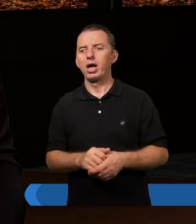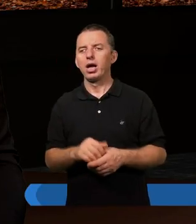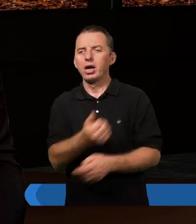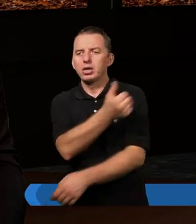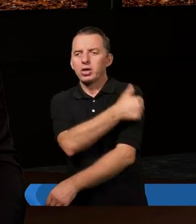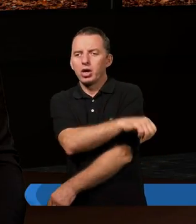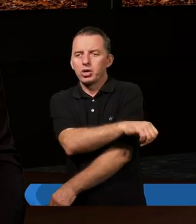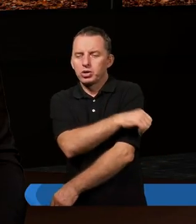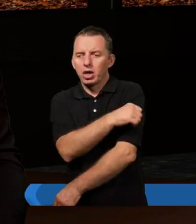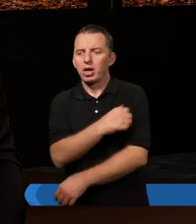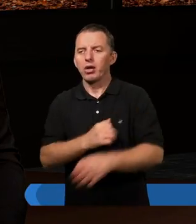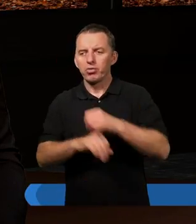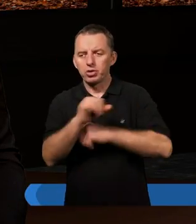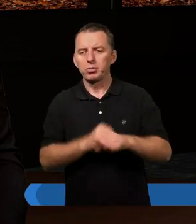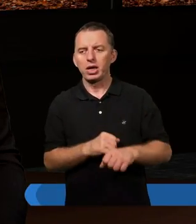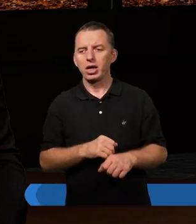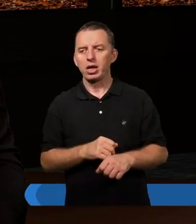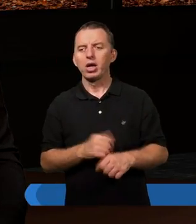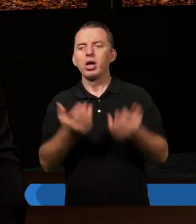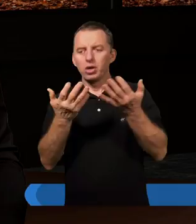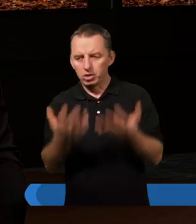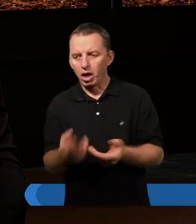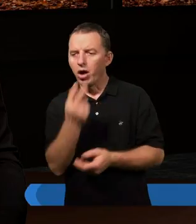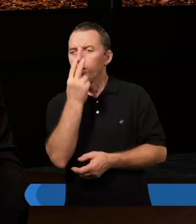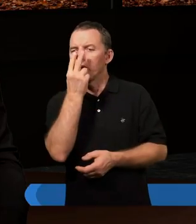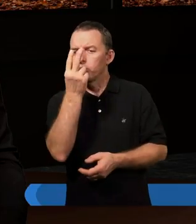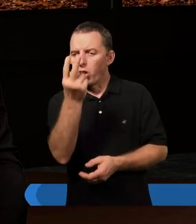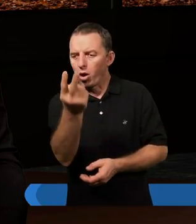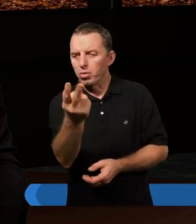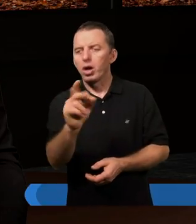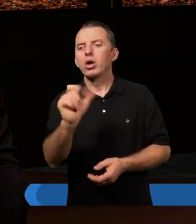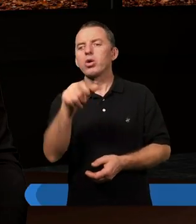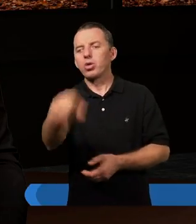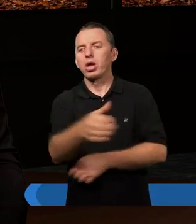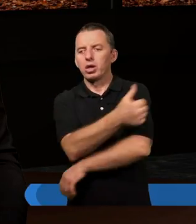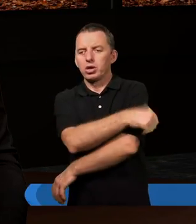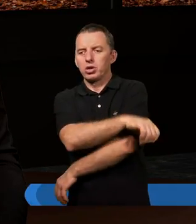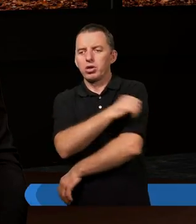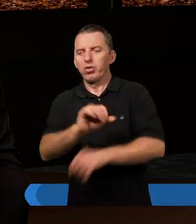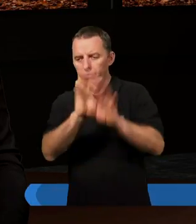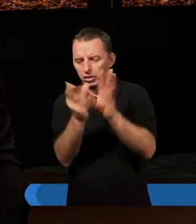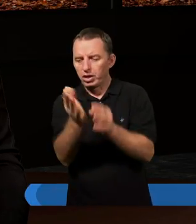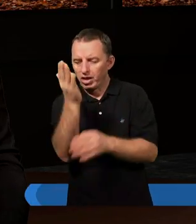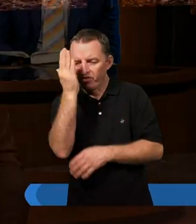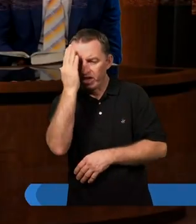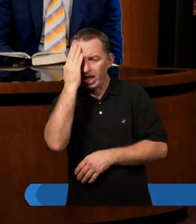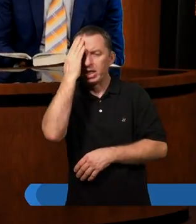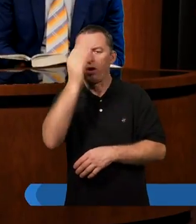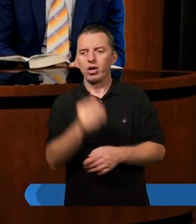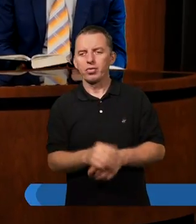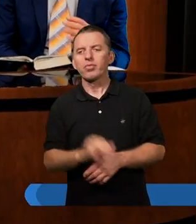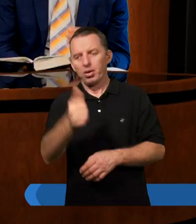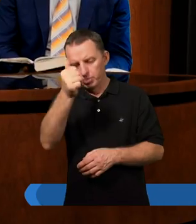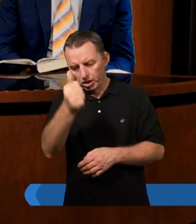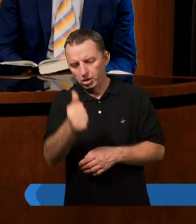chrześcijanach w Rzymie. I chciał zobaczyć, co to za chrześcijanie, że wszyscy o nich wiedzą. To jest